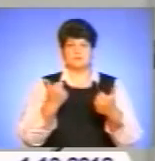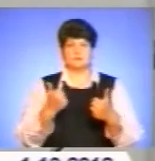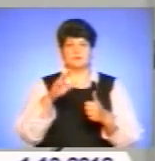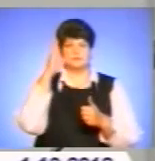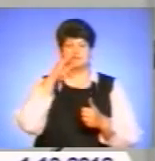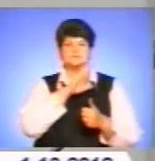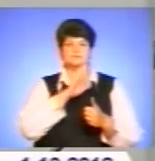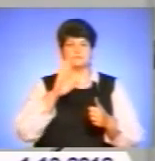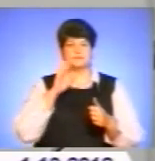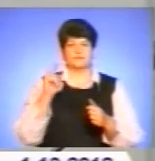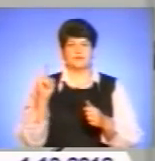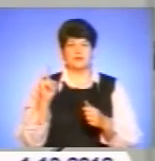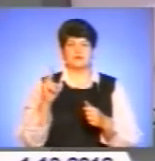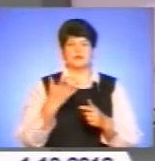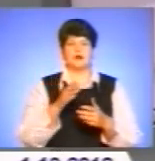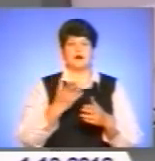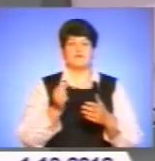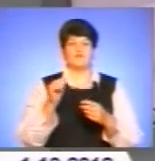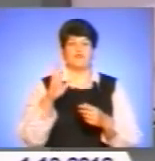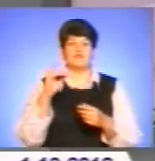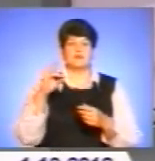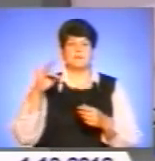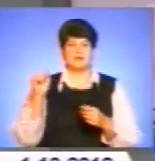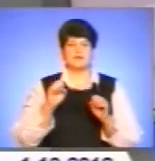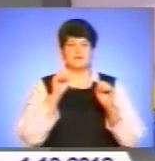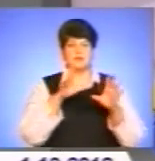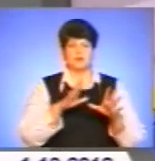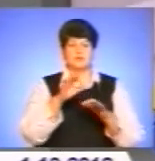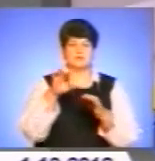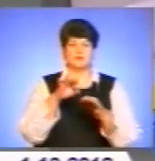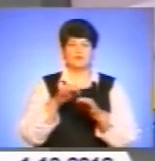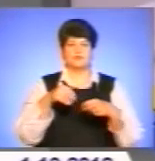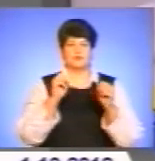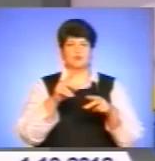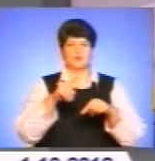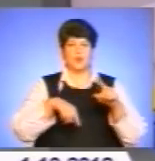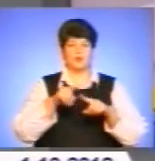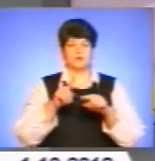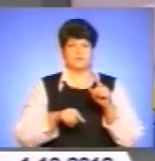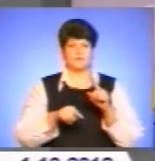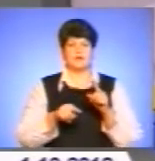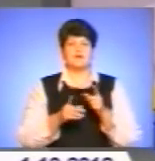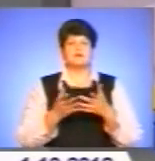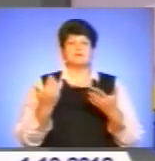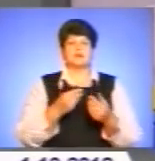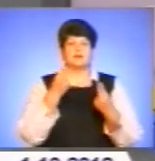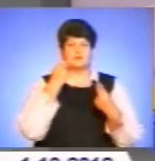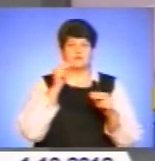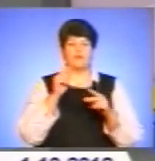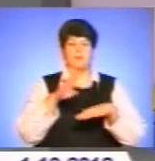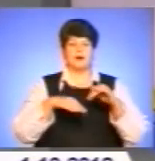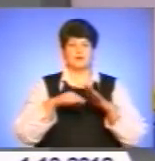зазвичай, сироту віддають родичам. В цих целях предлагається сокращати практику лишення